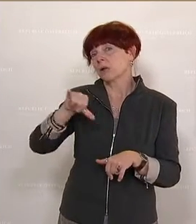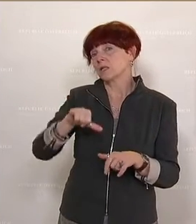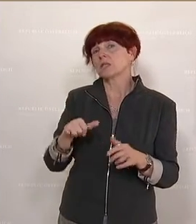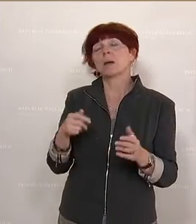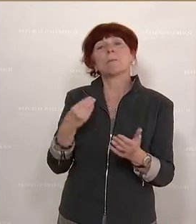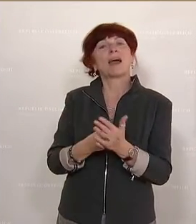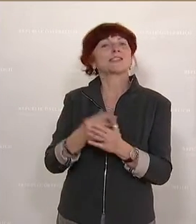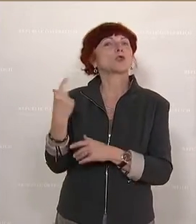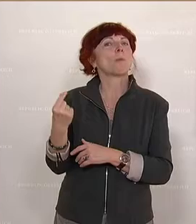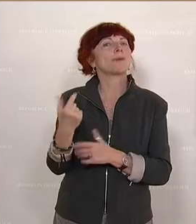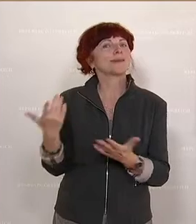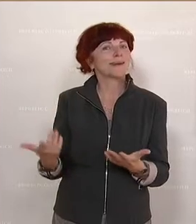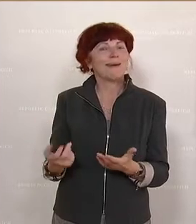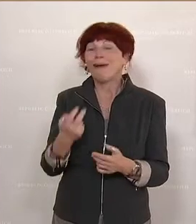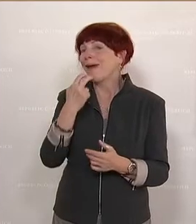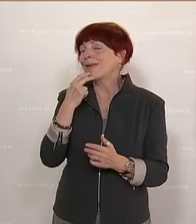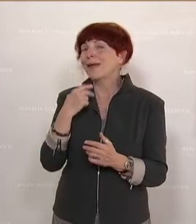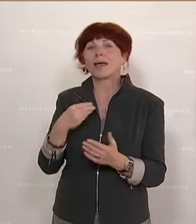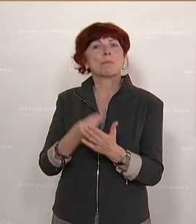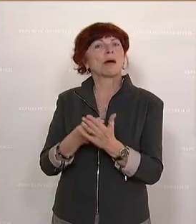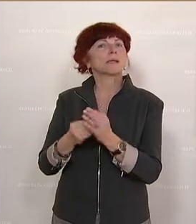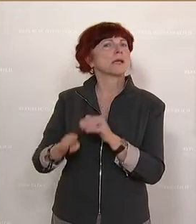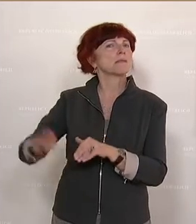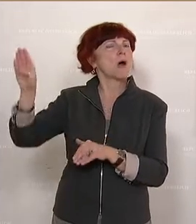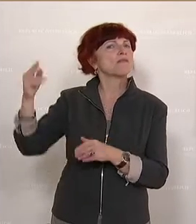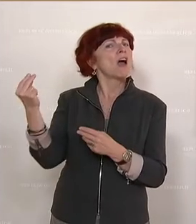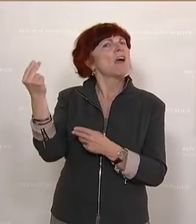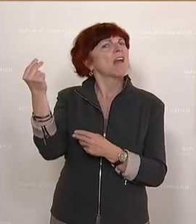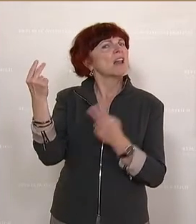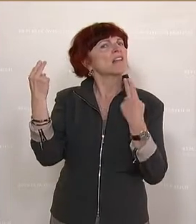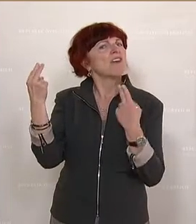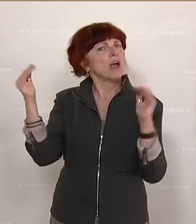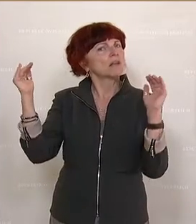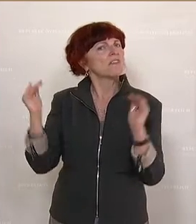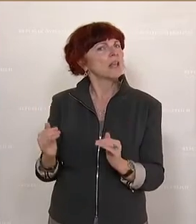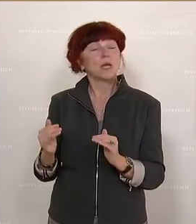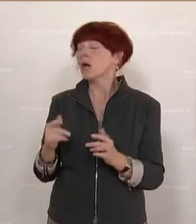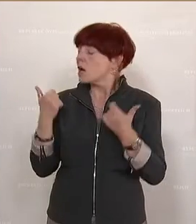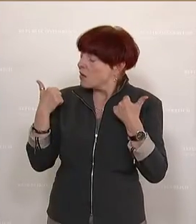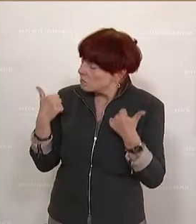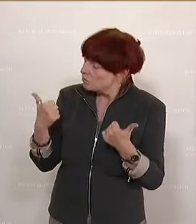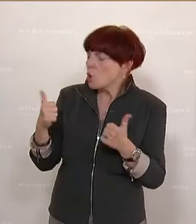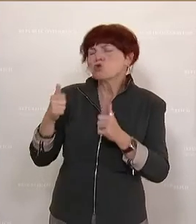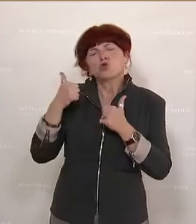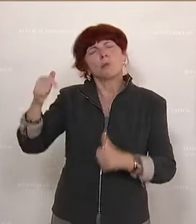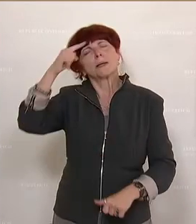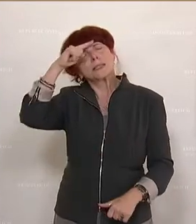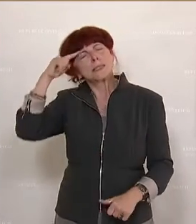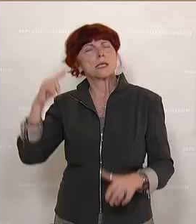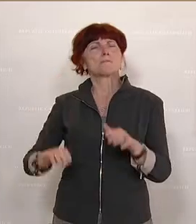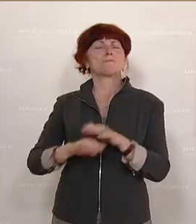Energiepreise rauf, Währung hinunter. Super, also wirklich durchdacht, sinnvoll, logisch,